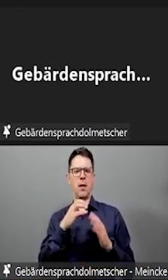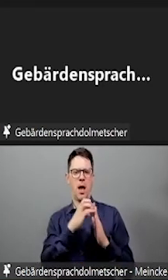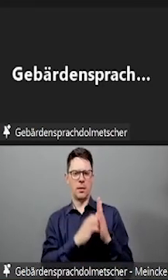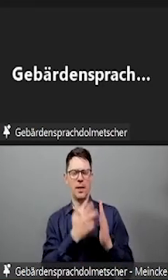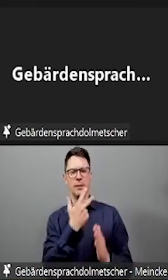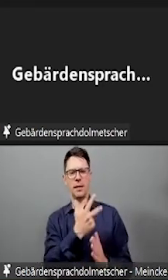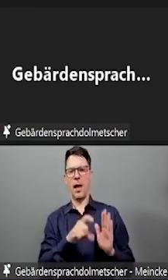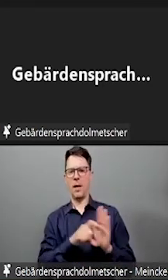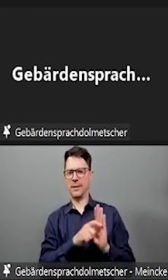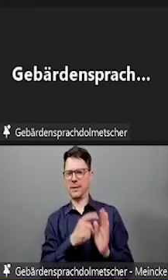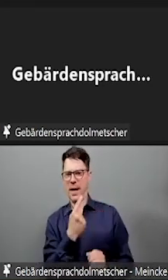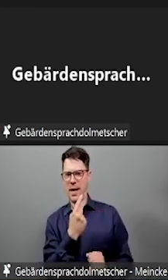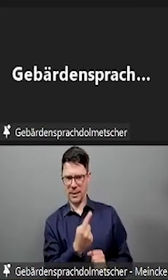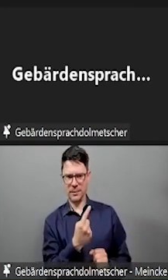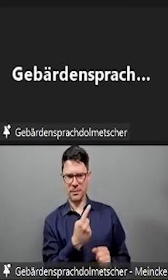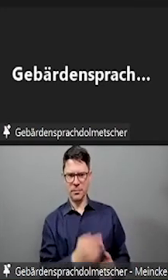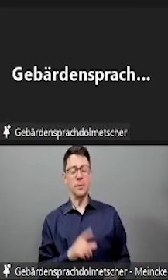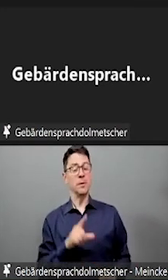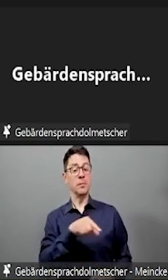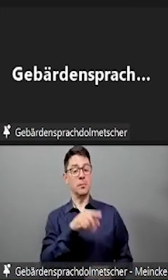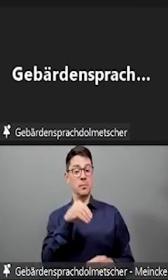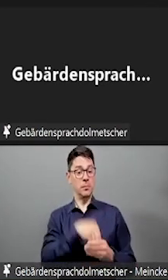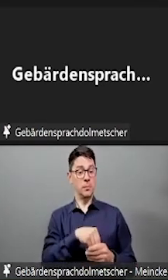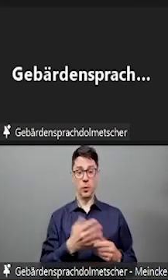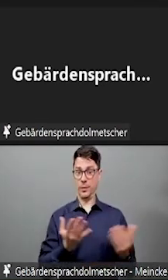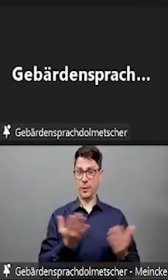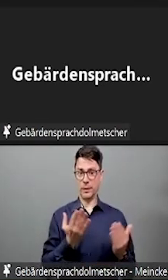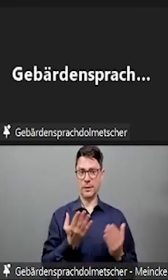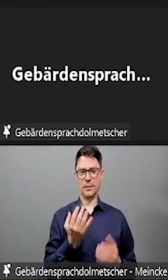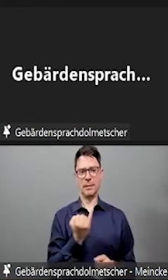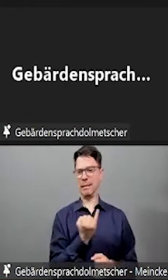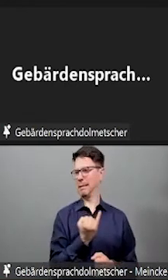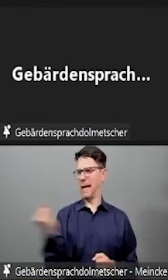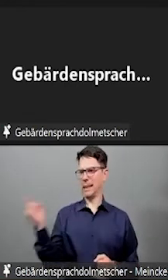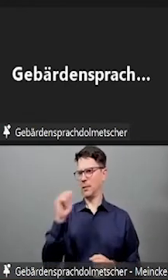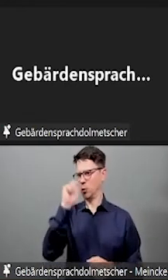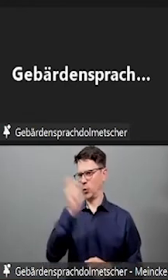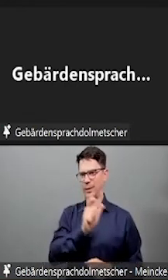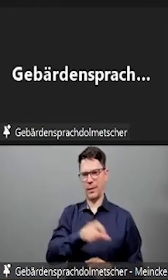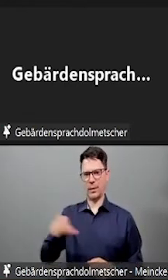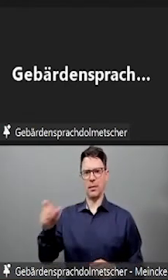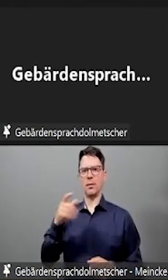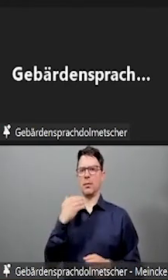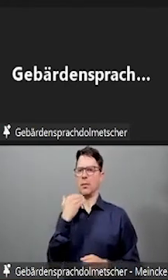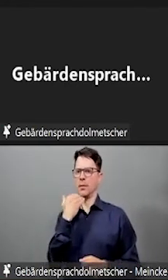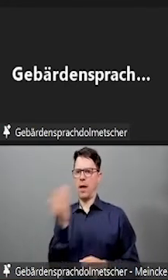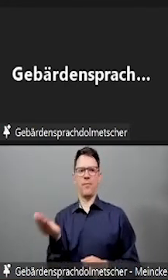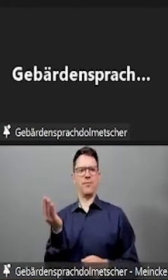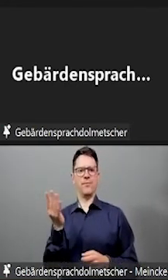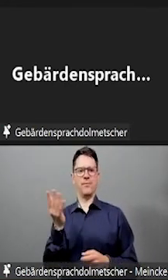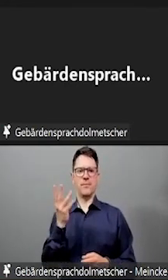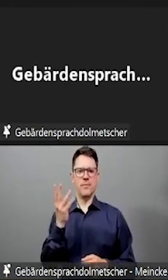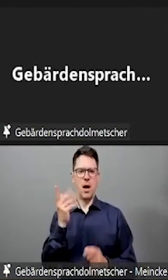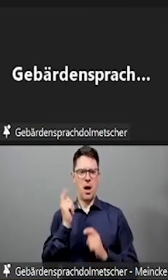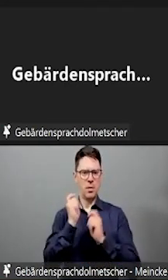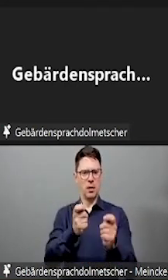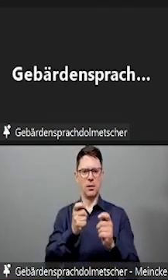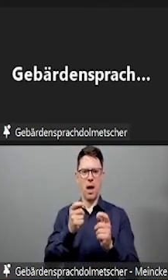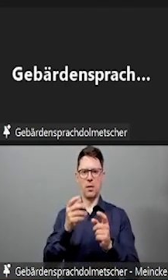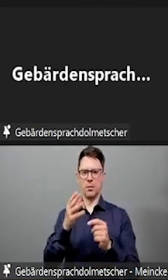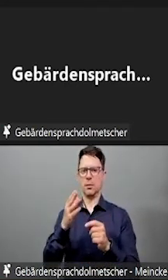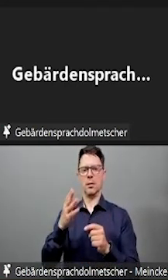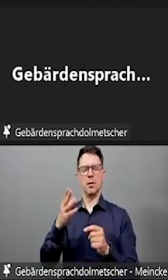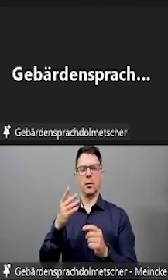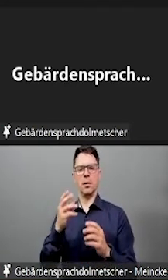Die Studierenden, die einen solchen Antrag stellen, müssen drei Anspruchsvoraussetzungen erfüllen, die ich jetzt kurz